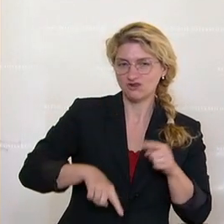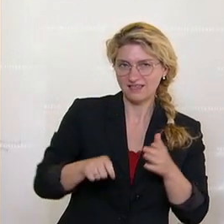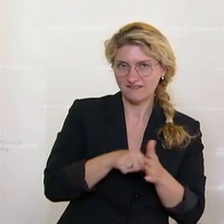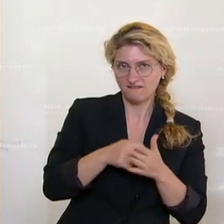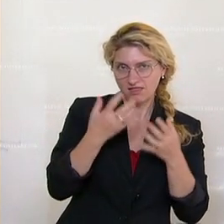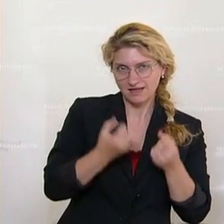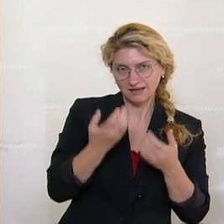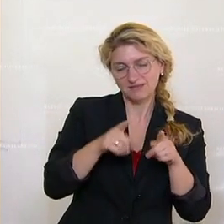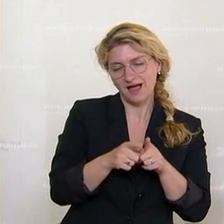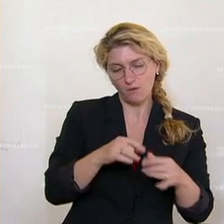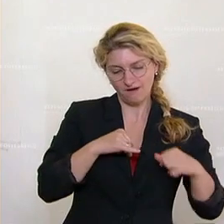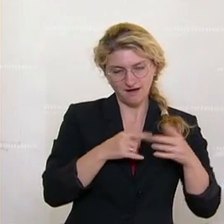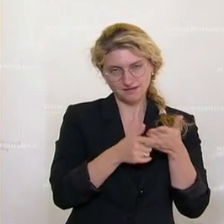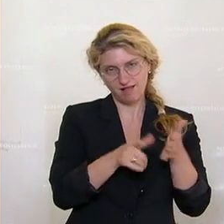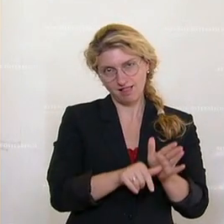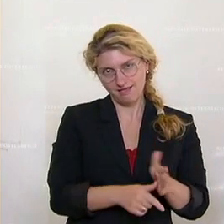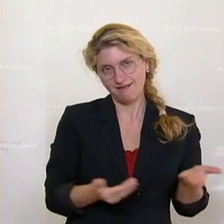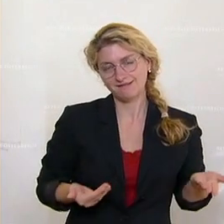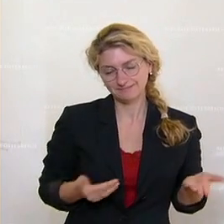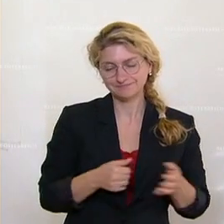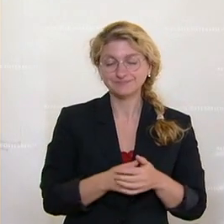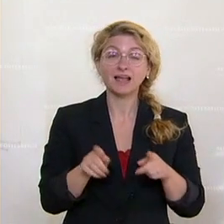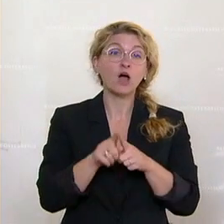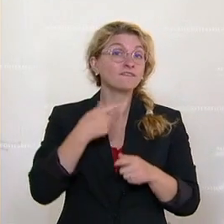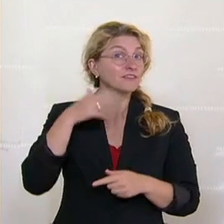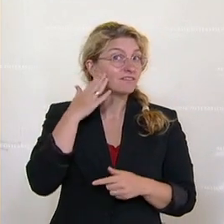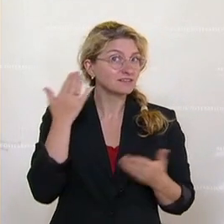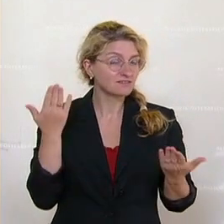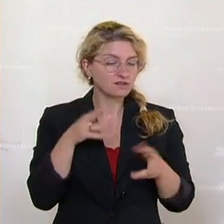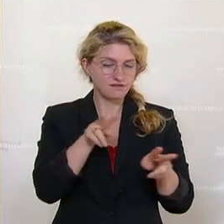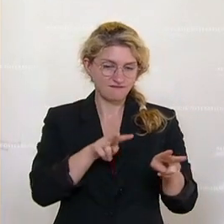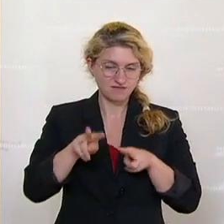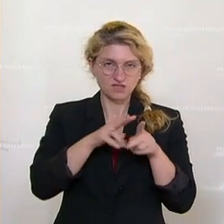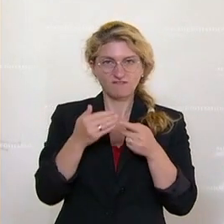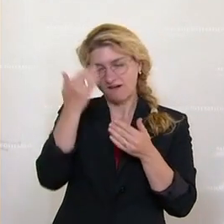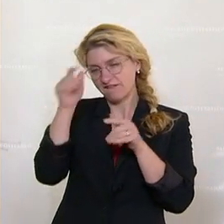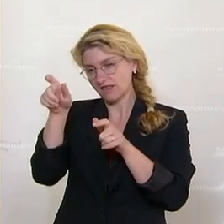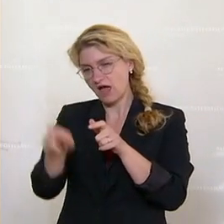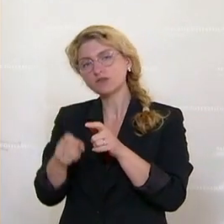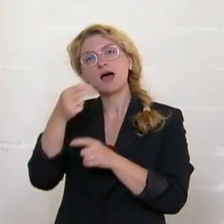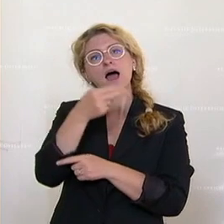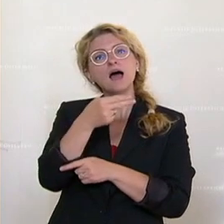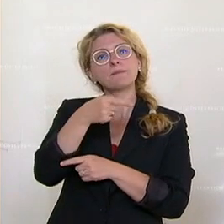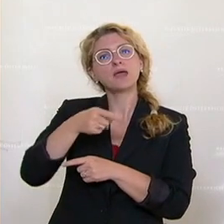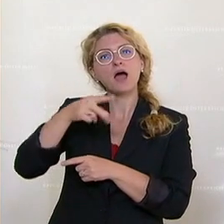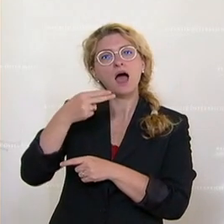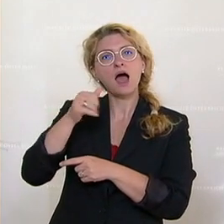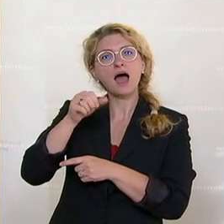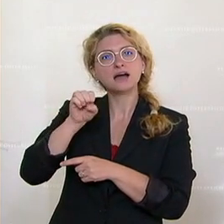Spuren. Wir wissen ferner, dass das Video einem Vertrauten von Hans-Peter Haselsteiner vorgeführt wurde.